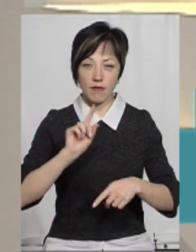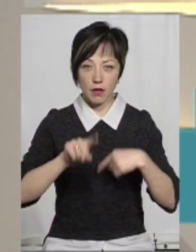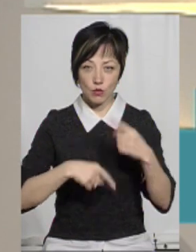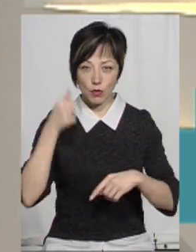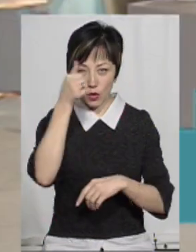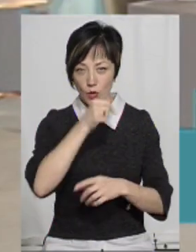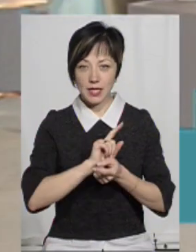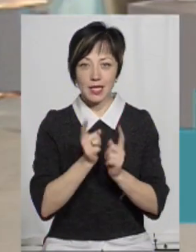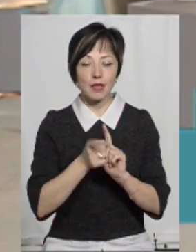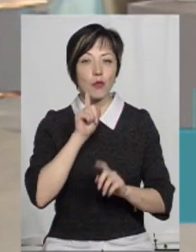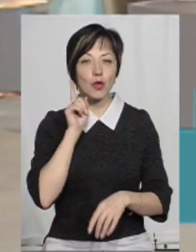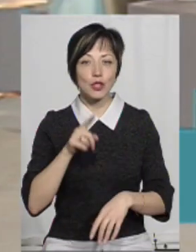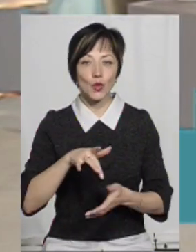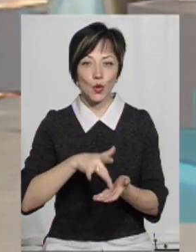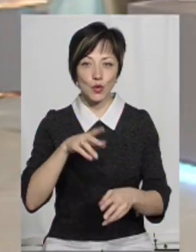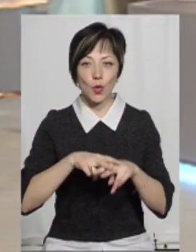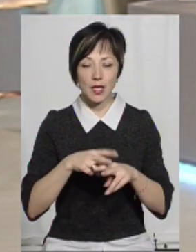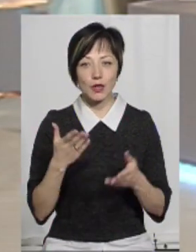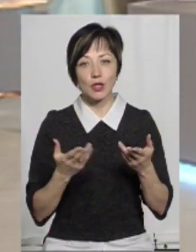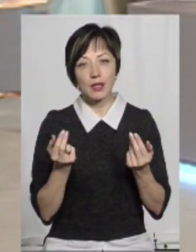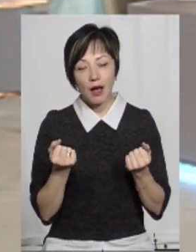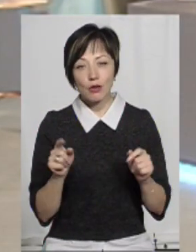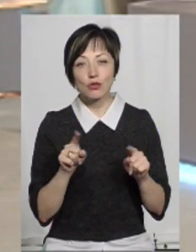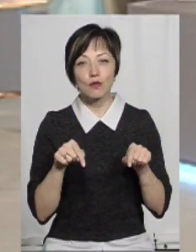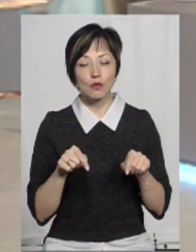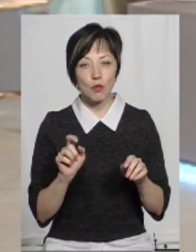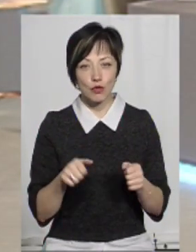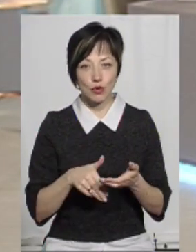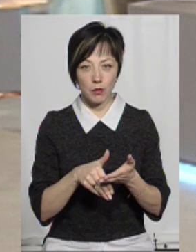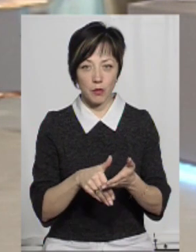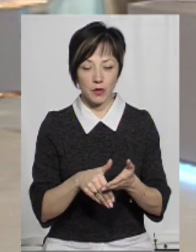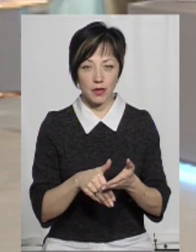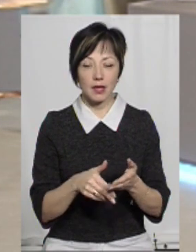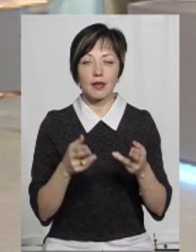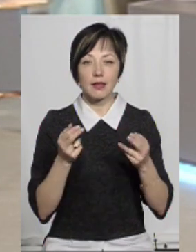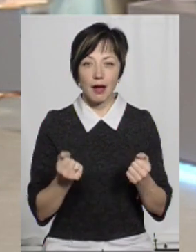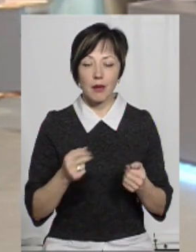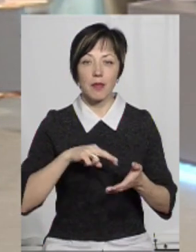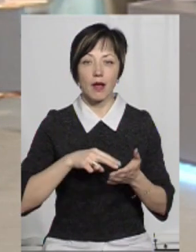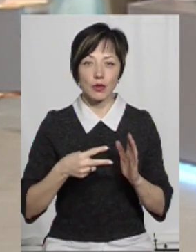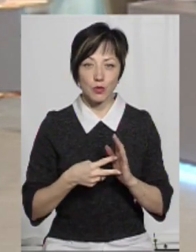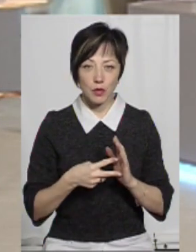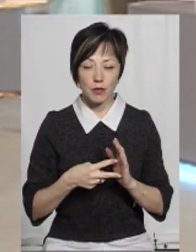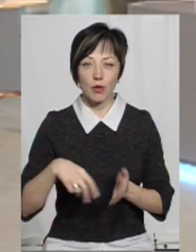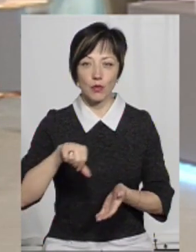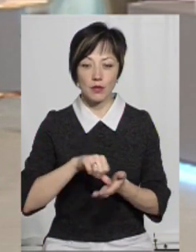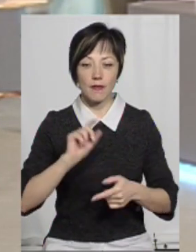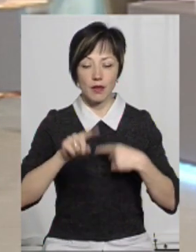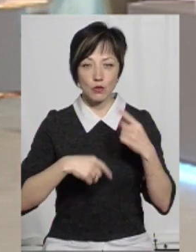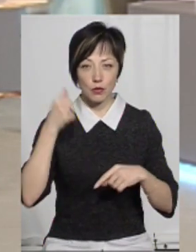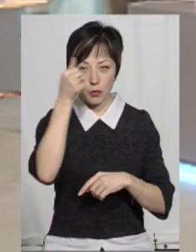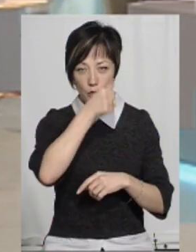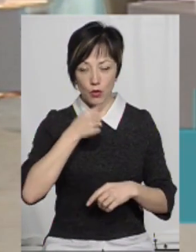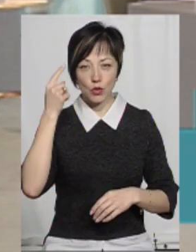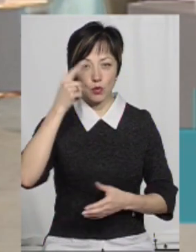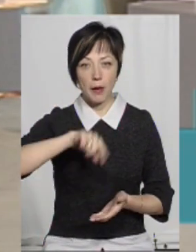наступному році стати молодіжною столицею? І якщо так, то що цьому може допомогти? Так, звичайно, ми плануємо. Я думаю,